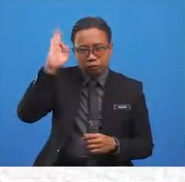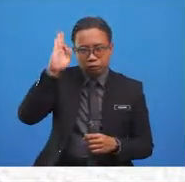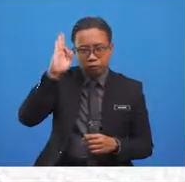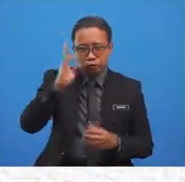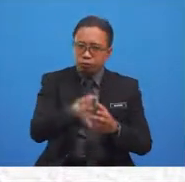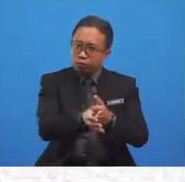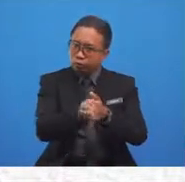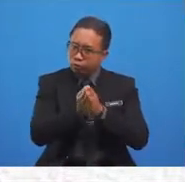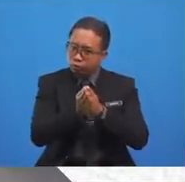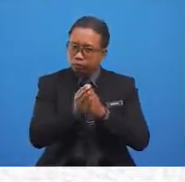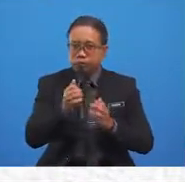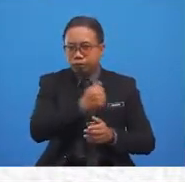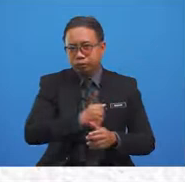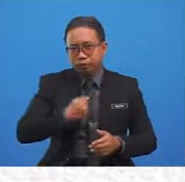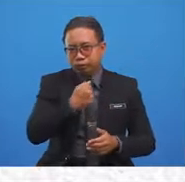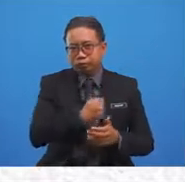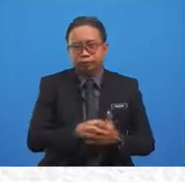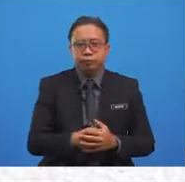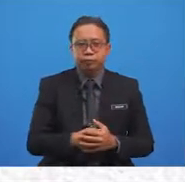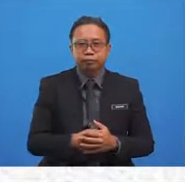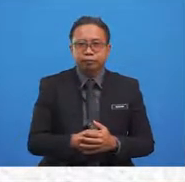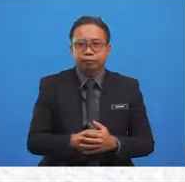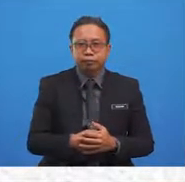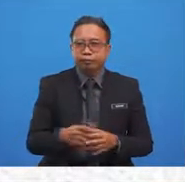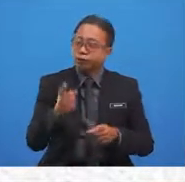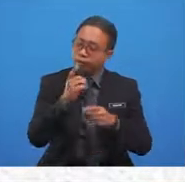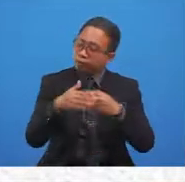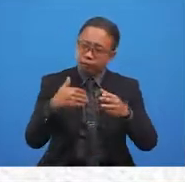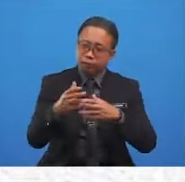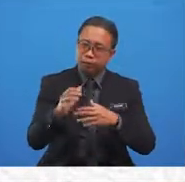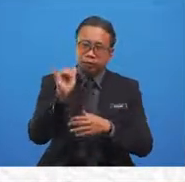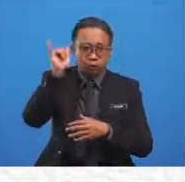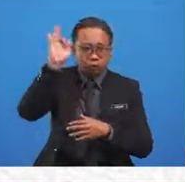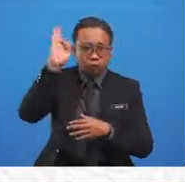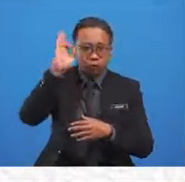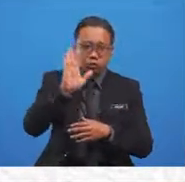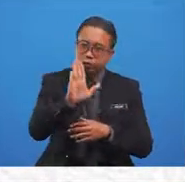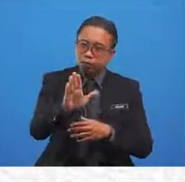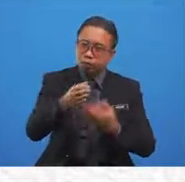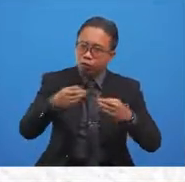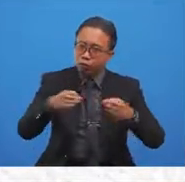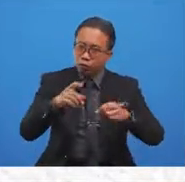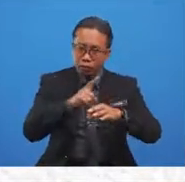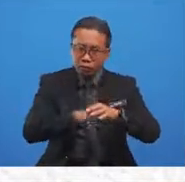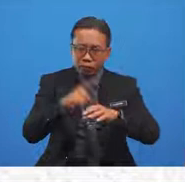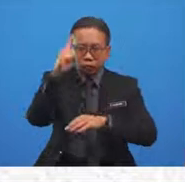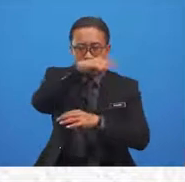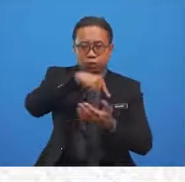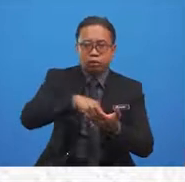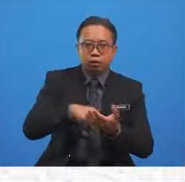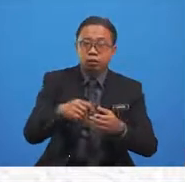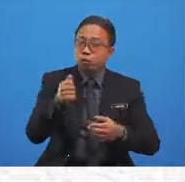apologises. It is all right, Yusuf. It is your free time today.